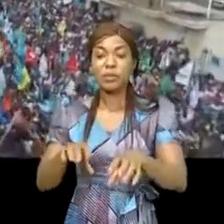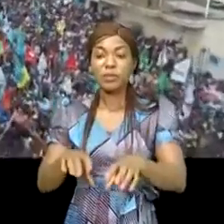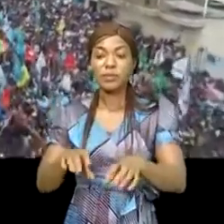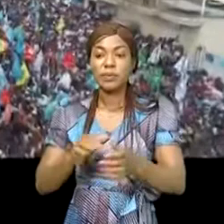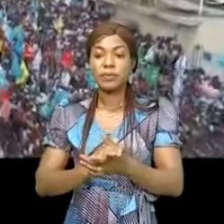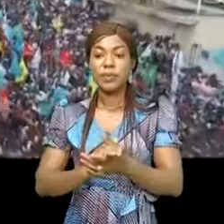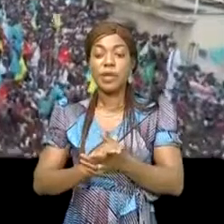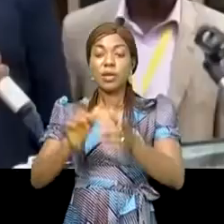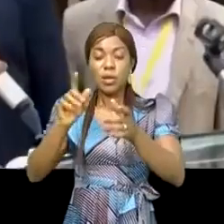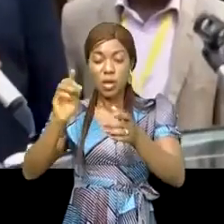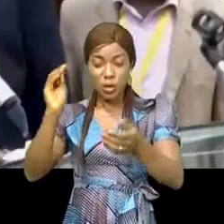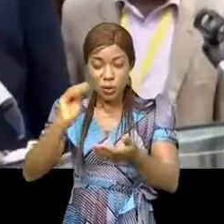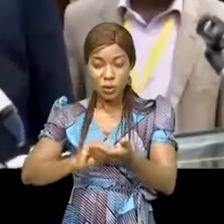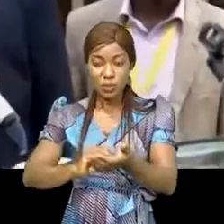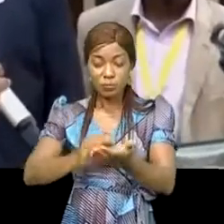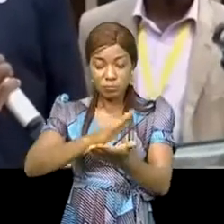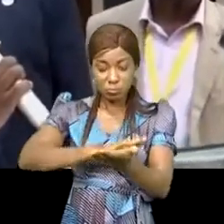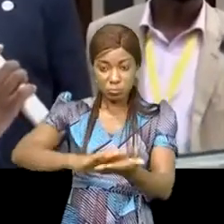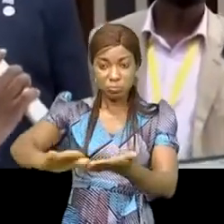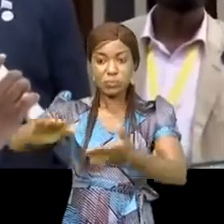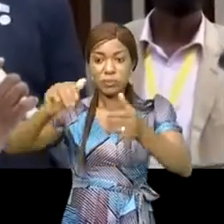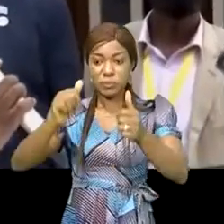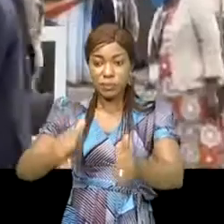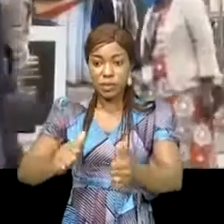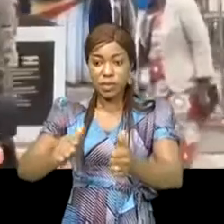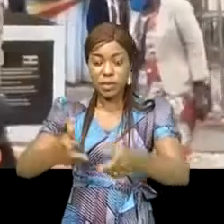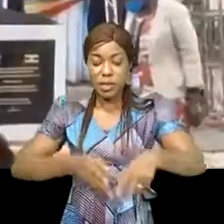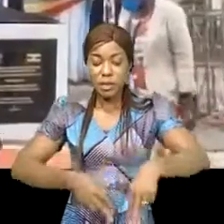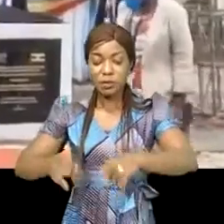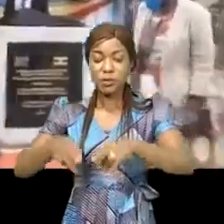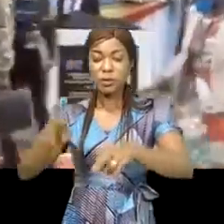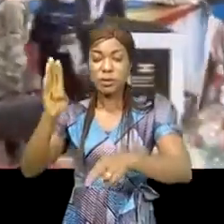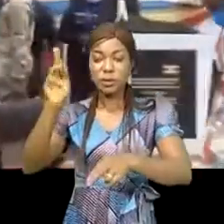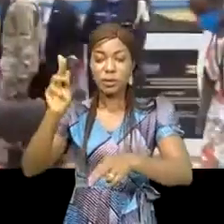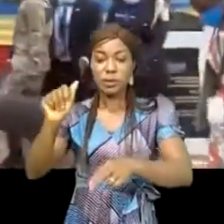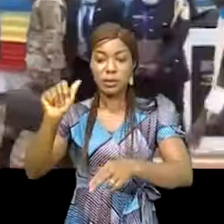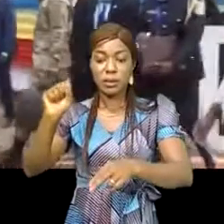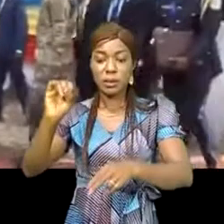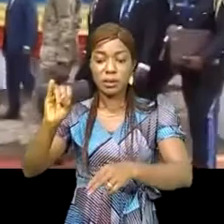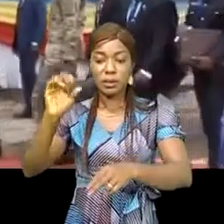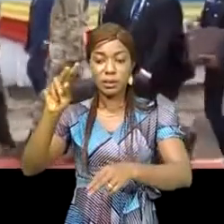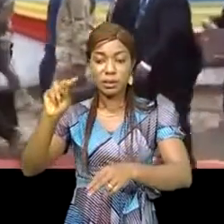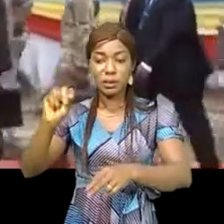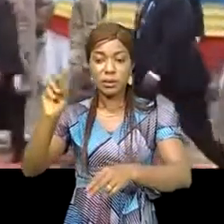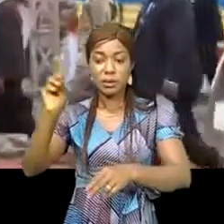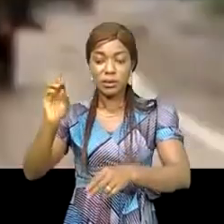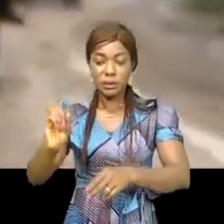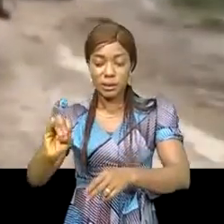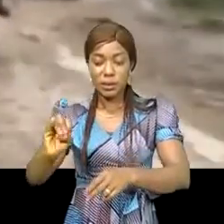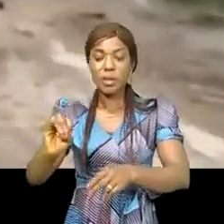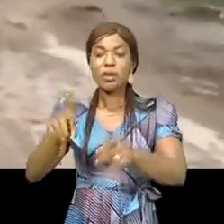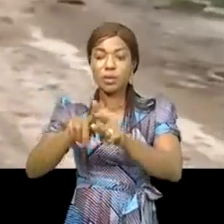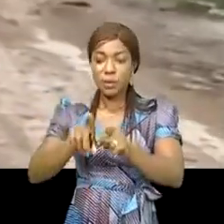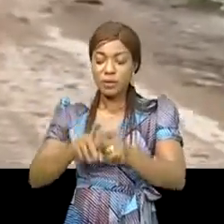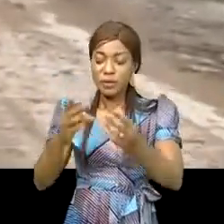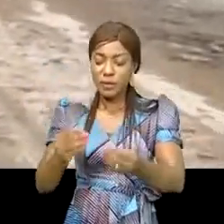Congo. Une fois asphaltée, la route Kassindi-Benni-Boutembo-Bounagana-Egoma va à coup sûr faciliter